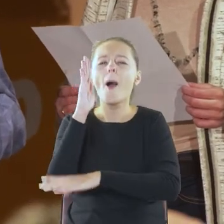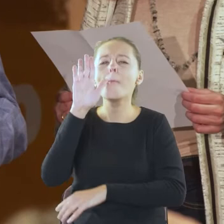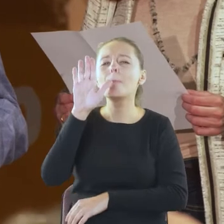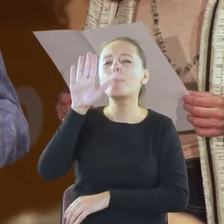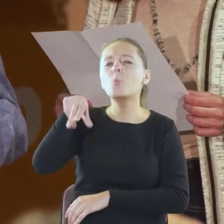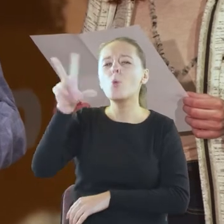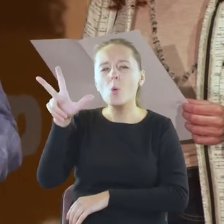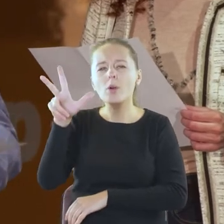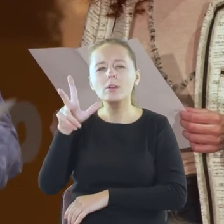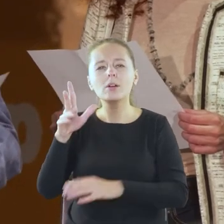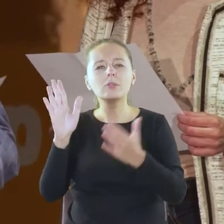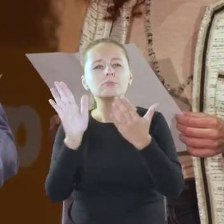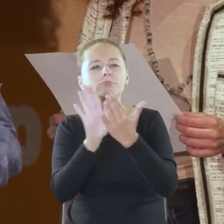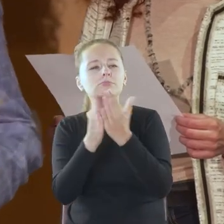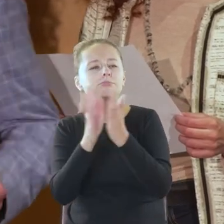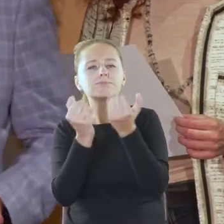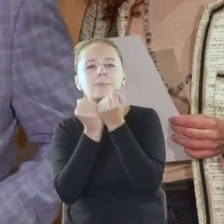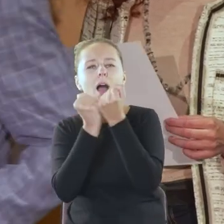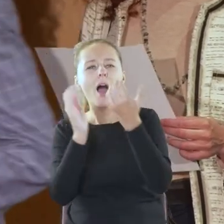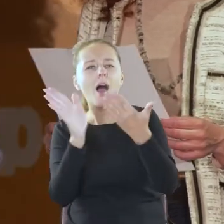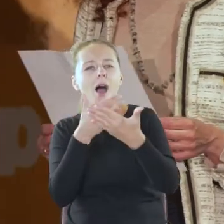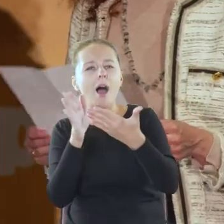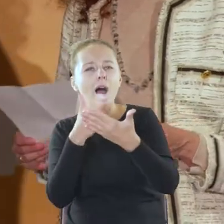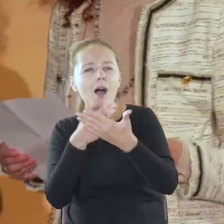także są, żeby nam opowiadać.